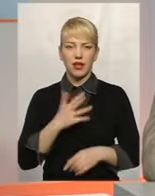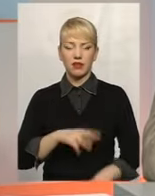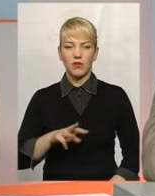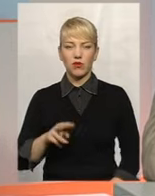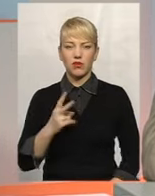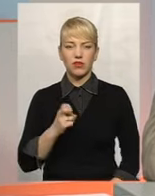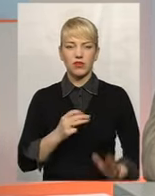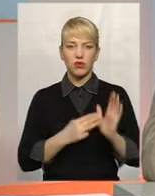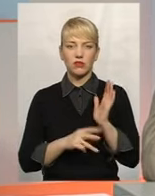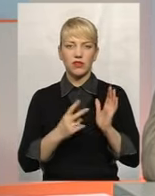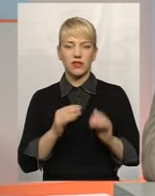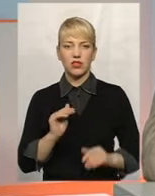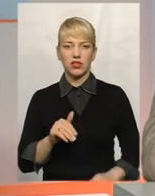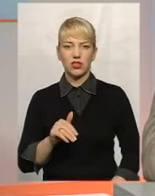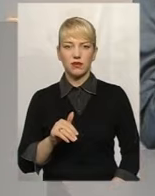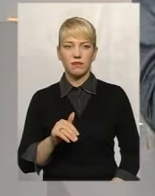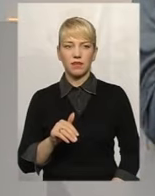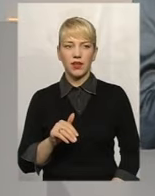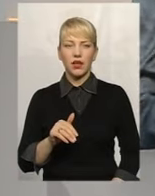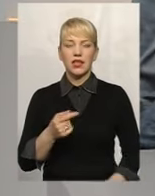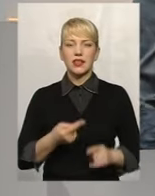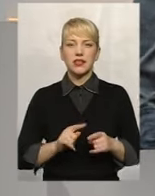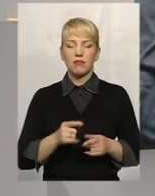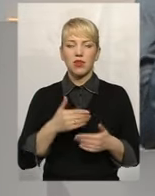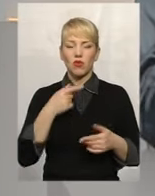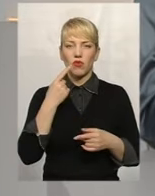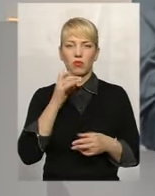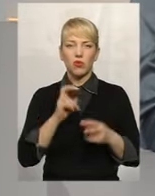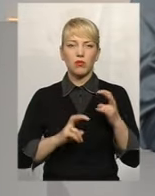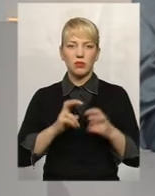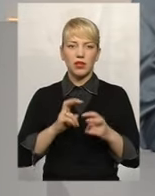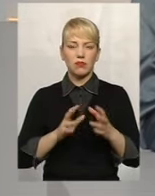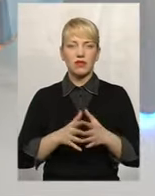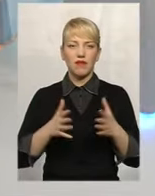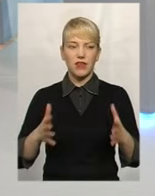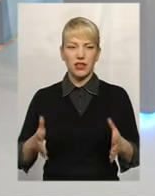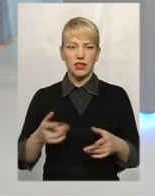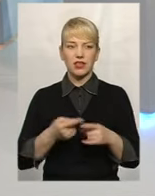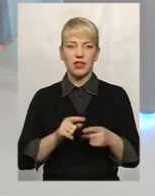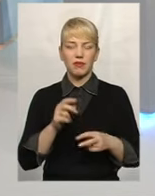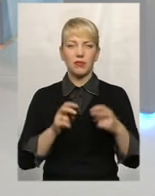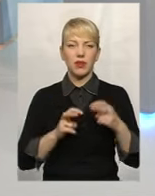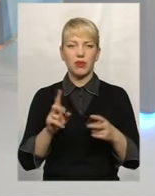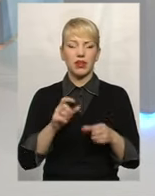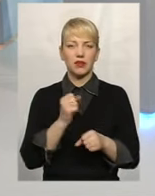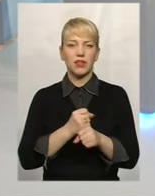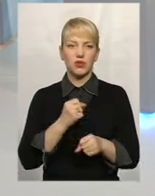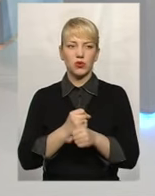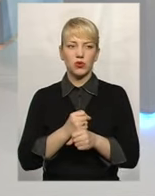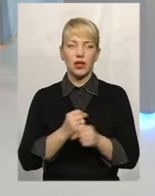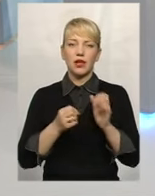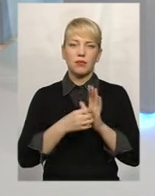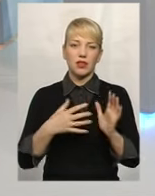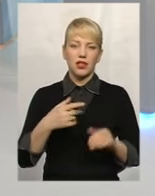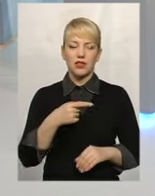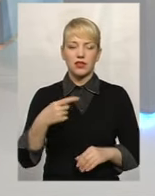282 тисячі. Але це ми говоримо про підприємства великі, так? Так, це підприємства, яких працює 15